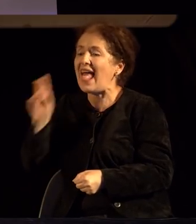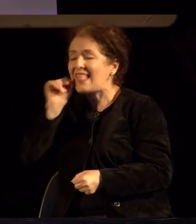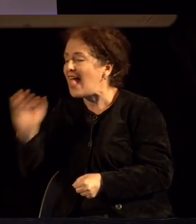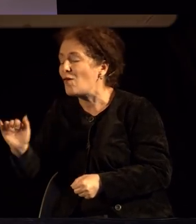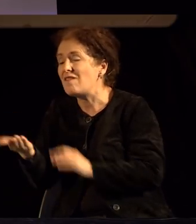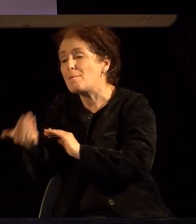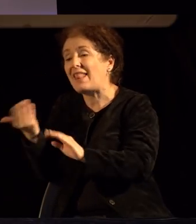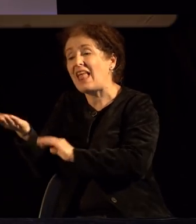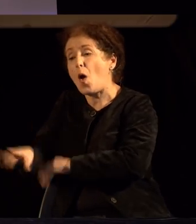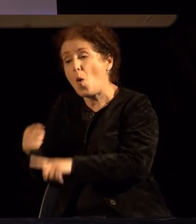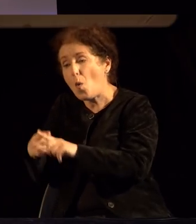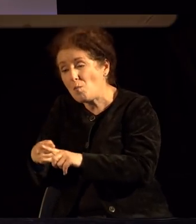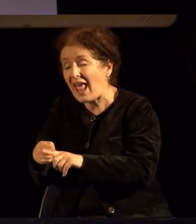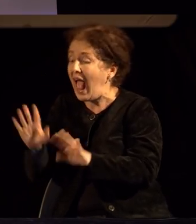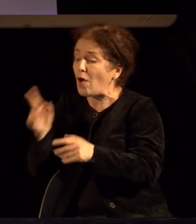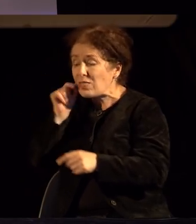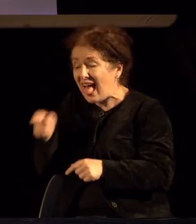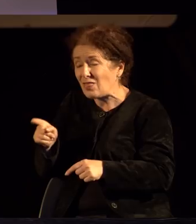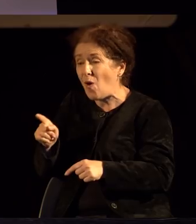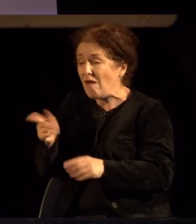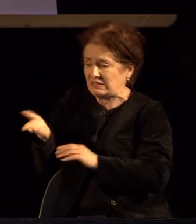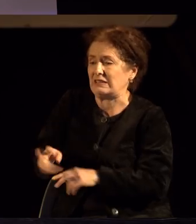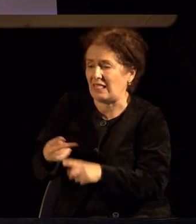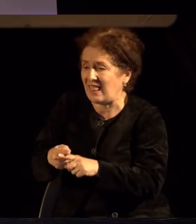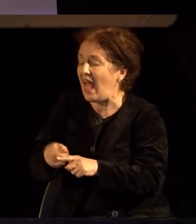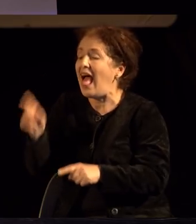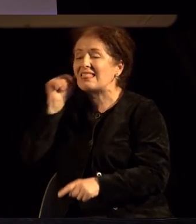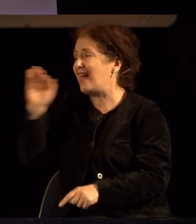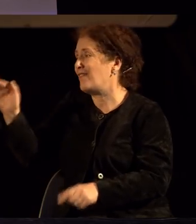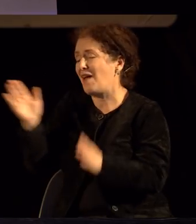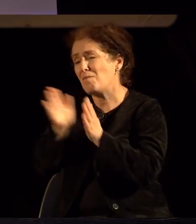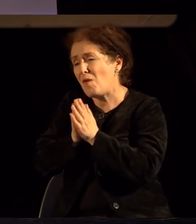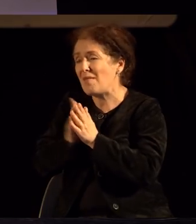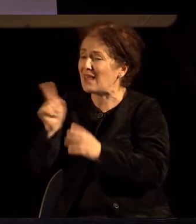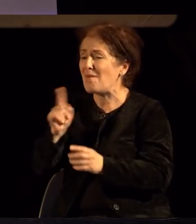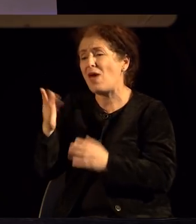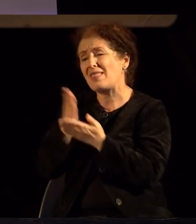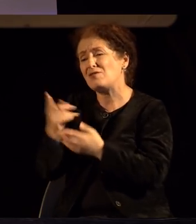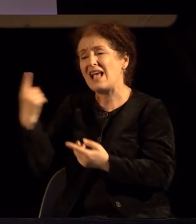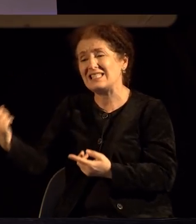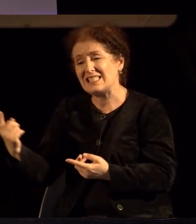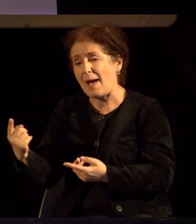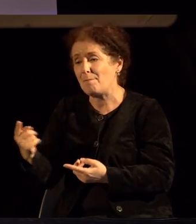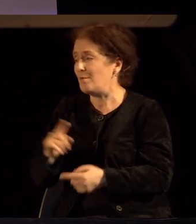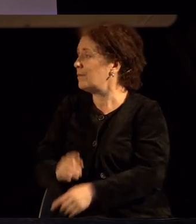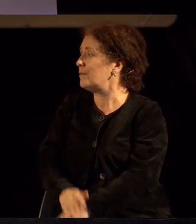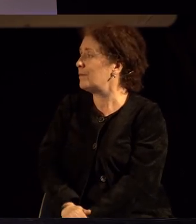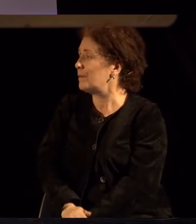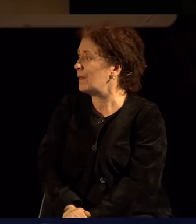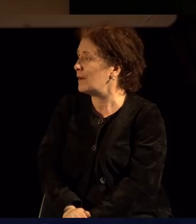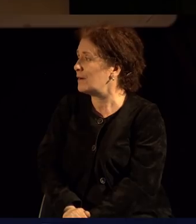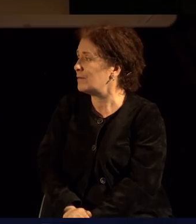односно жалење, не дочека татко да лолкаш че до моје, кон некогаш мене. Тоа се моји стихови.